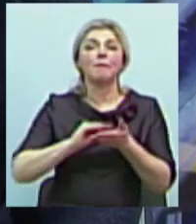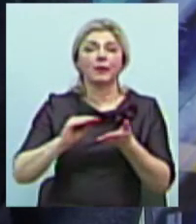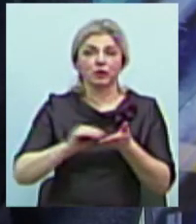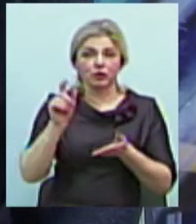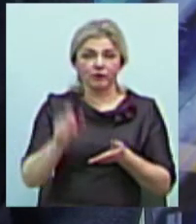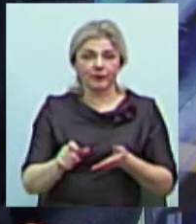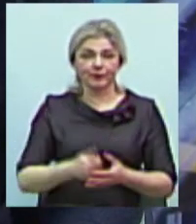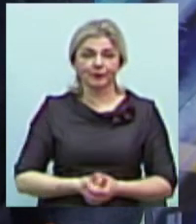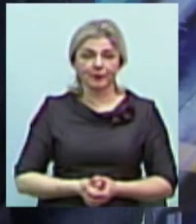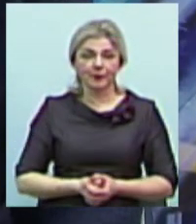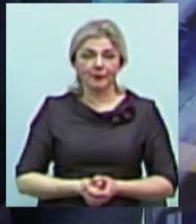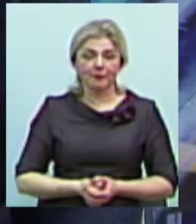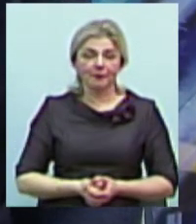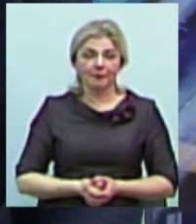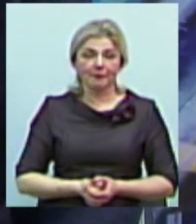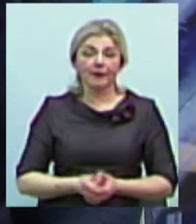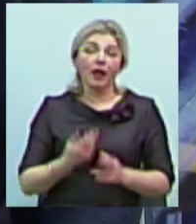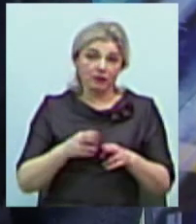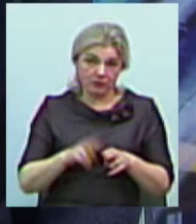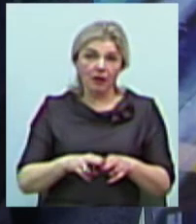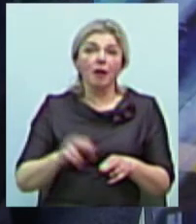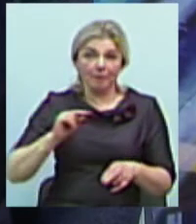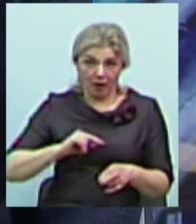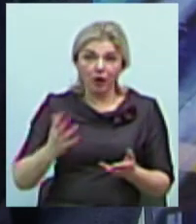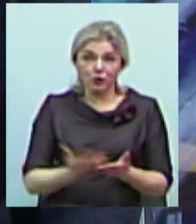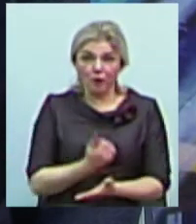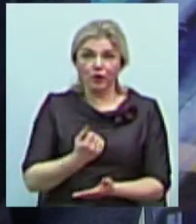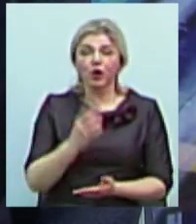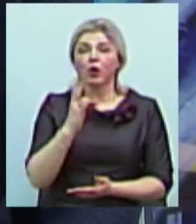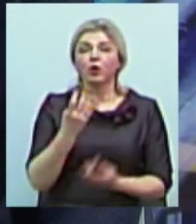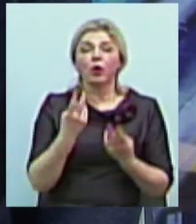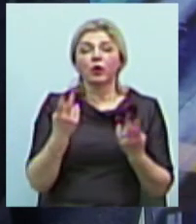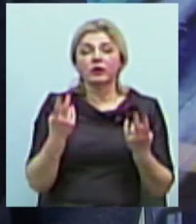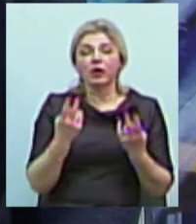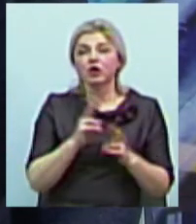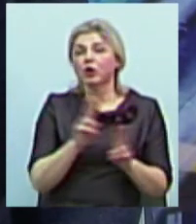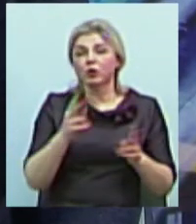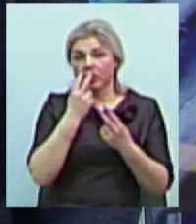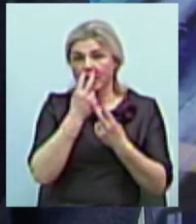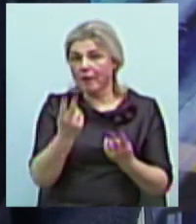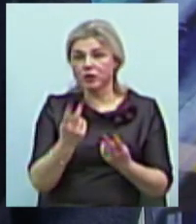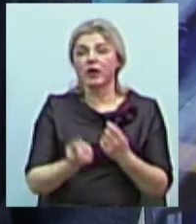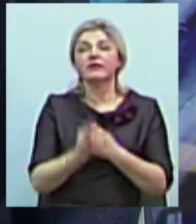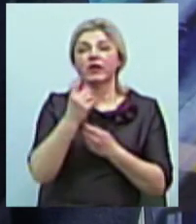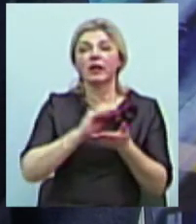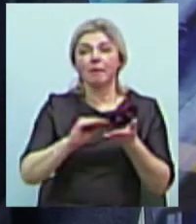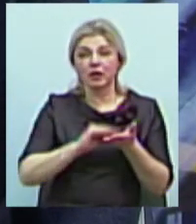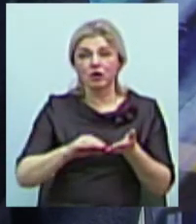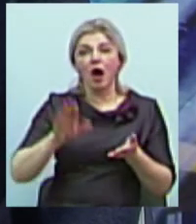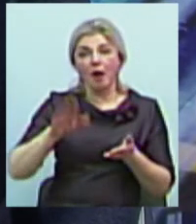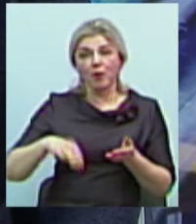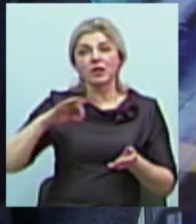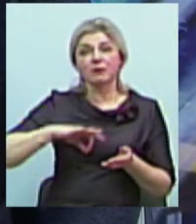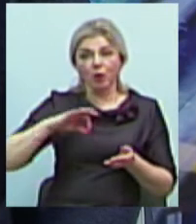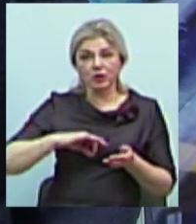VPN використовується? Деякі часи спрацьовували, бо тоді VPN потрібен був, бо ніхто не бачив, звідки вона пише. Потім вони вже стали використовувати